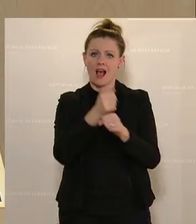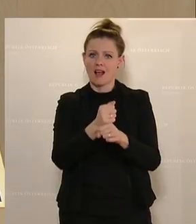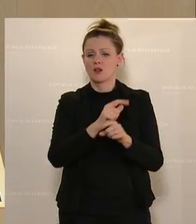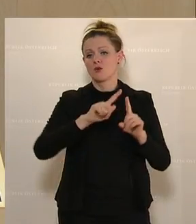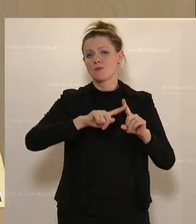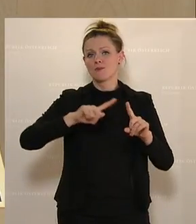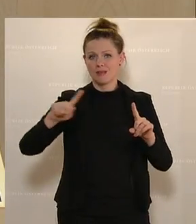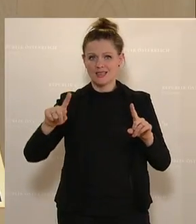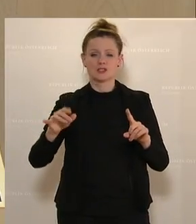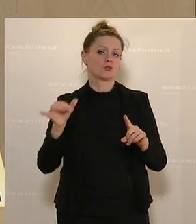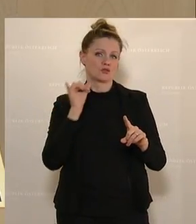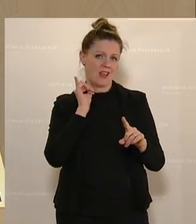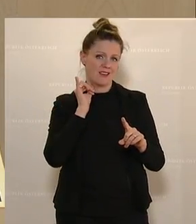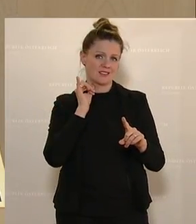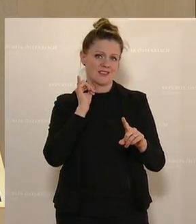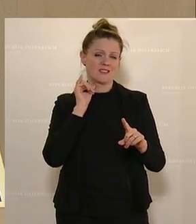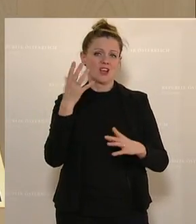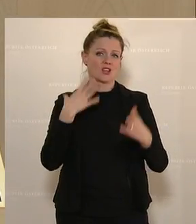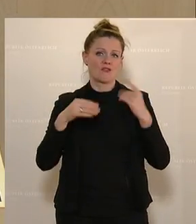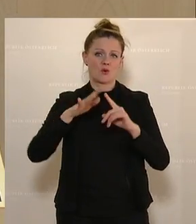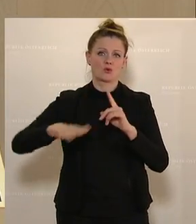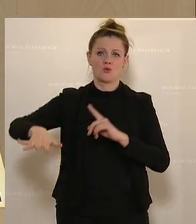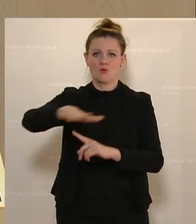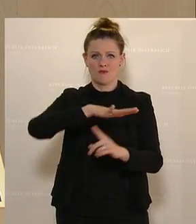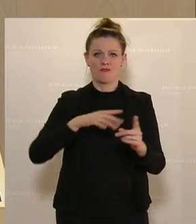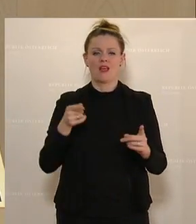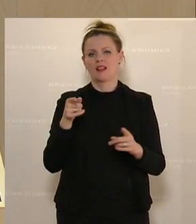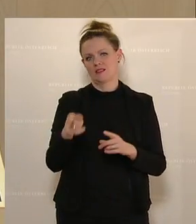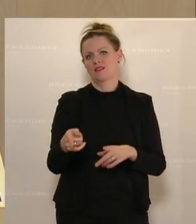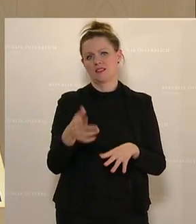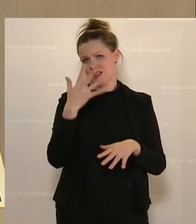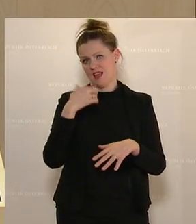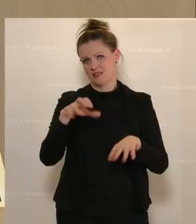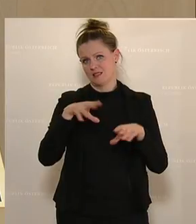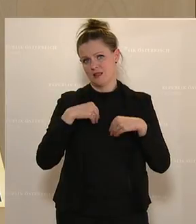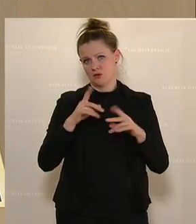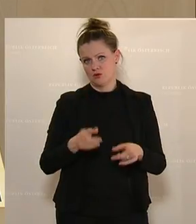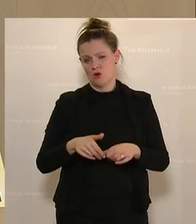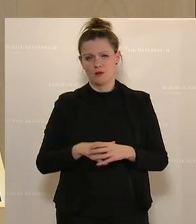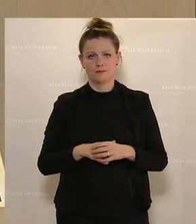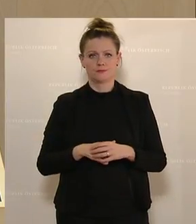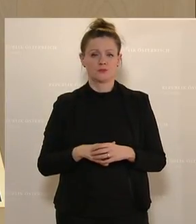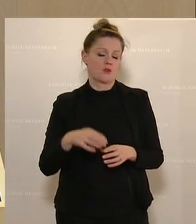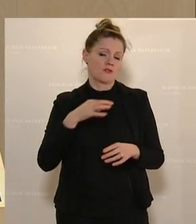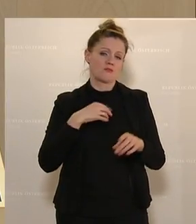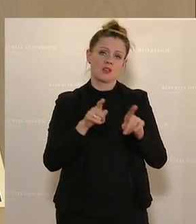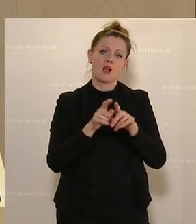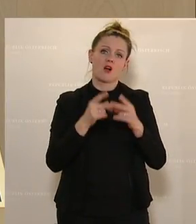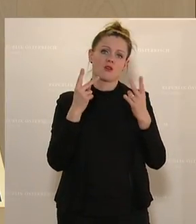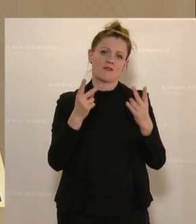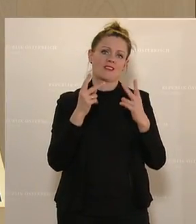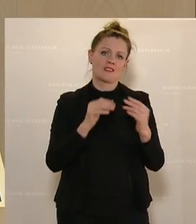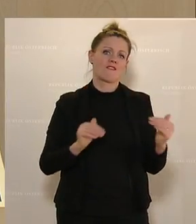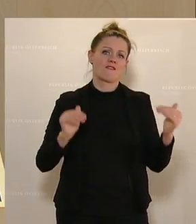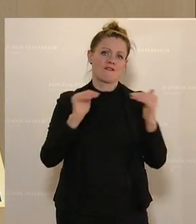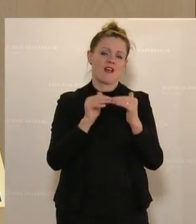eben hin zum Schlachten im gewohnten Umfeld, dass das hier wirklich sehr, sehr ernst genommen wird. Und es geht mir auch darum, dass es eine